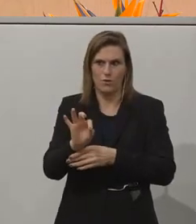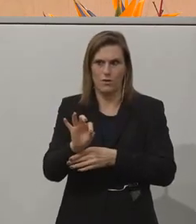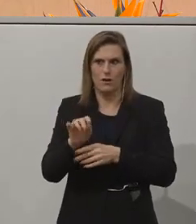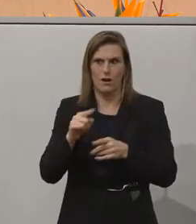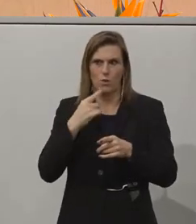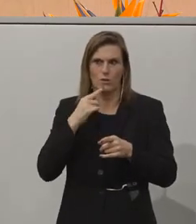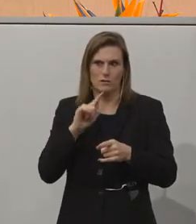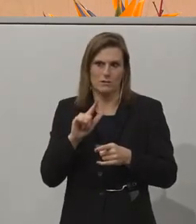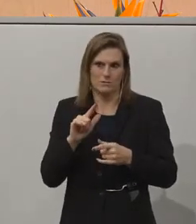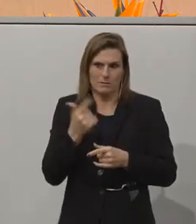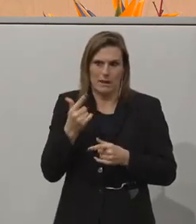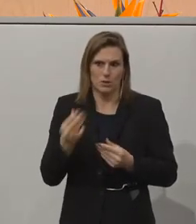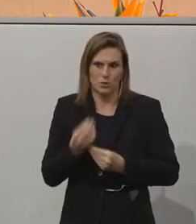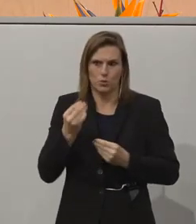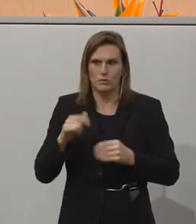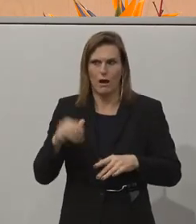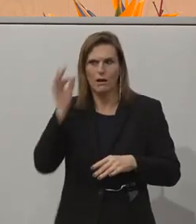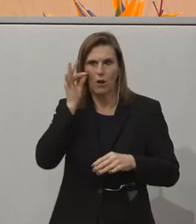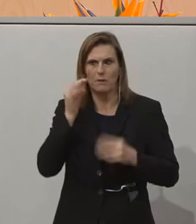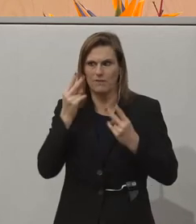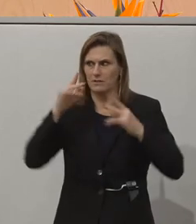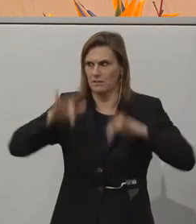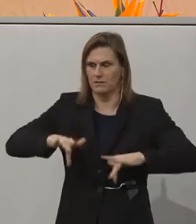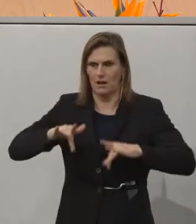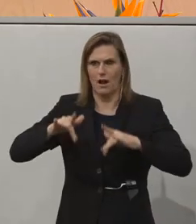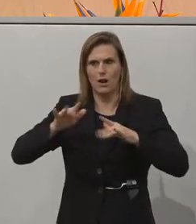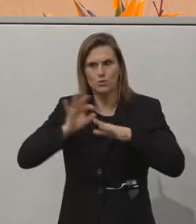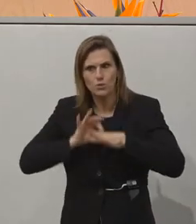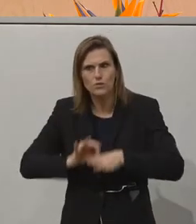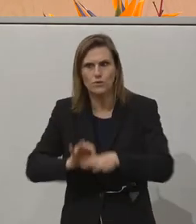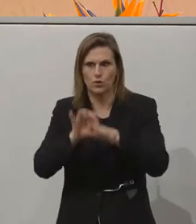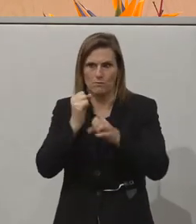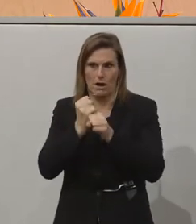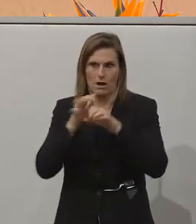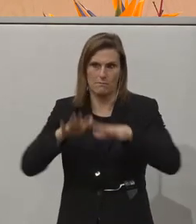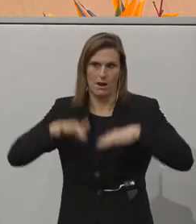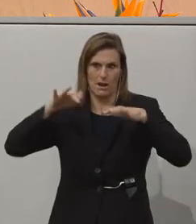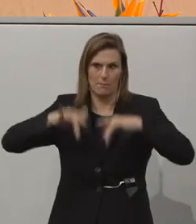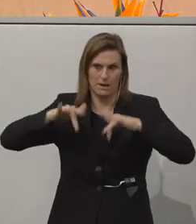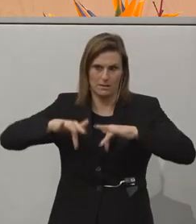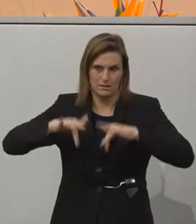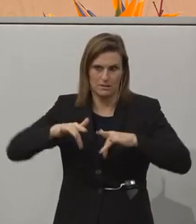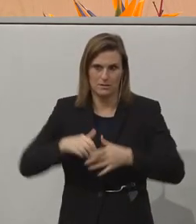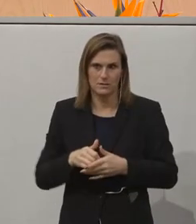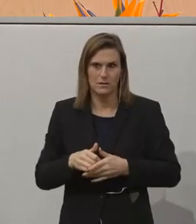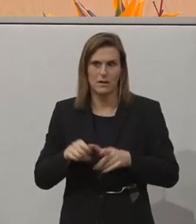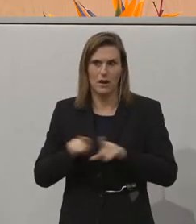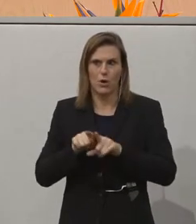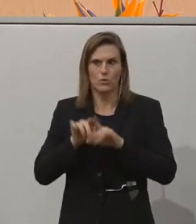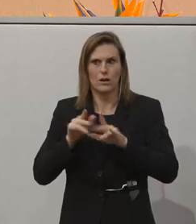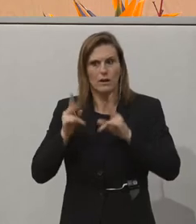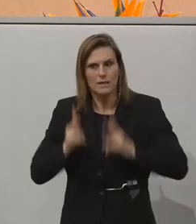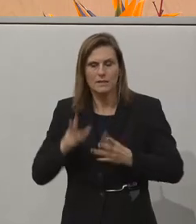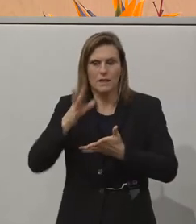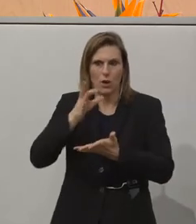zweite wesentliche Grund, warum wir glauben oder überzeugt sind, dass das Parlament der